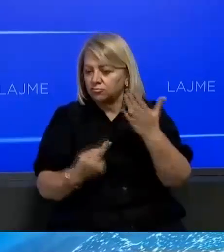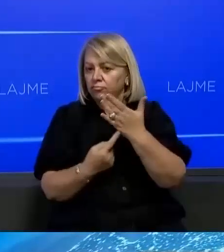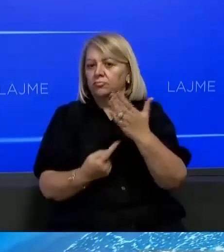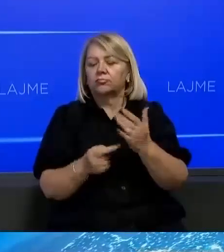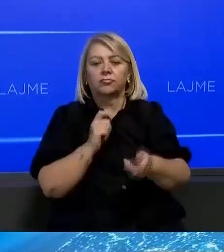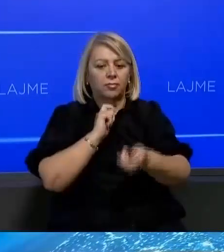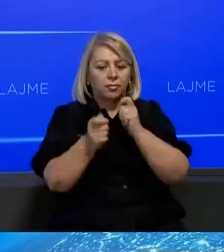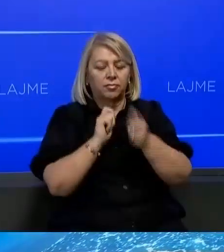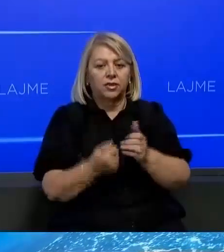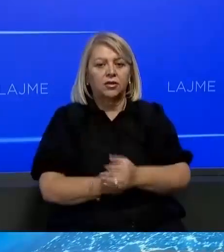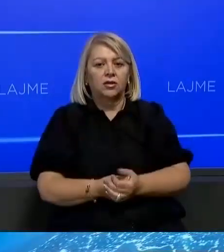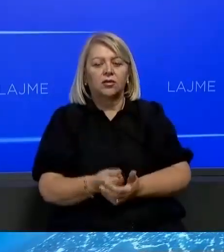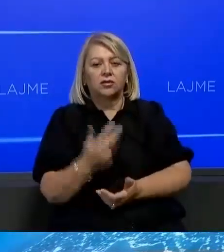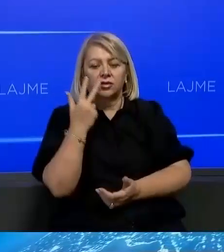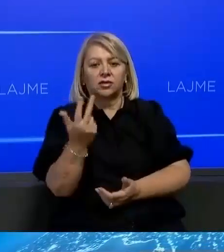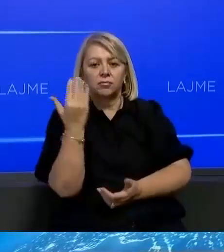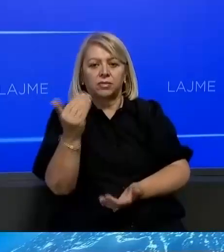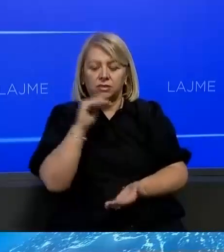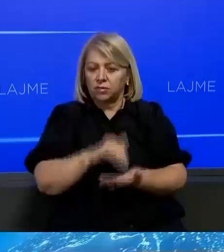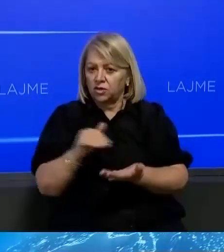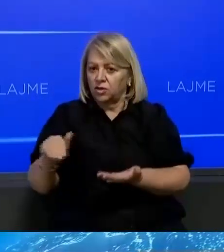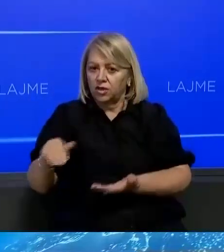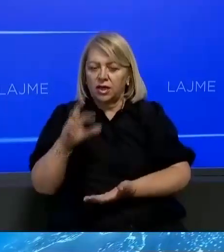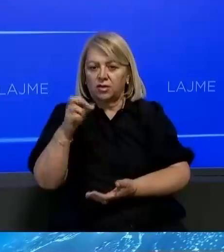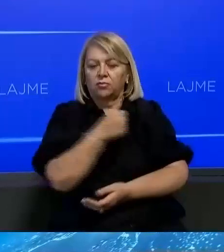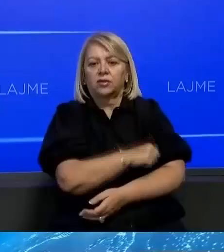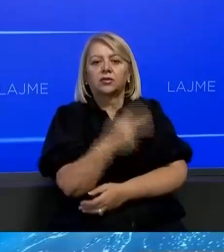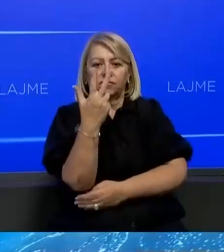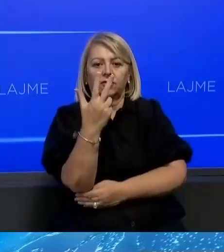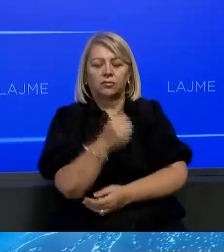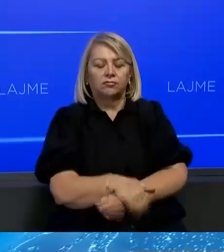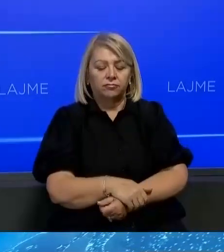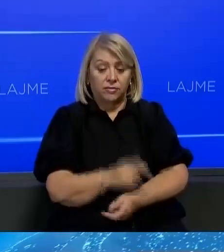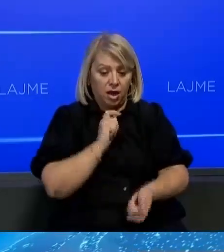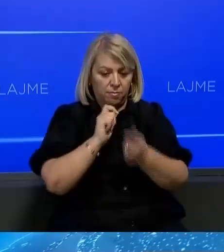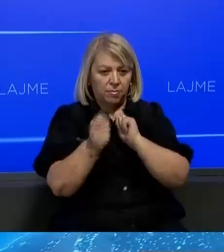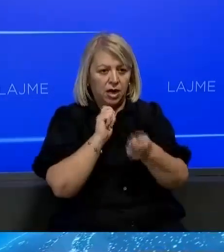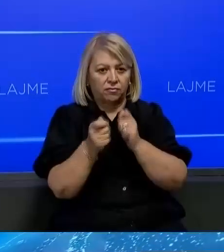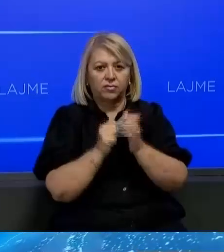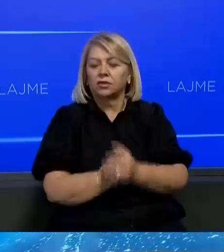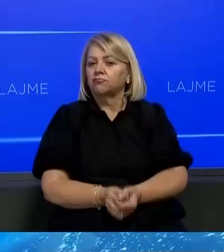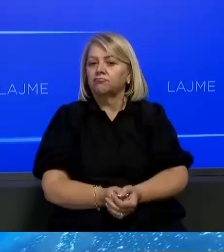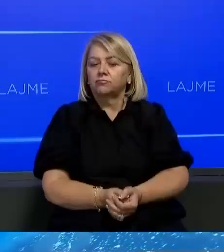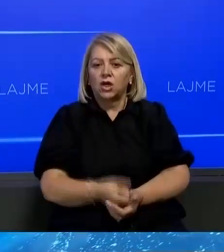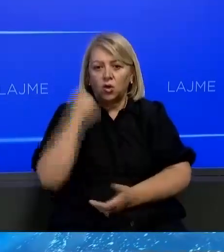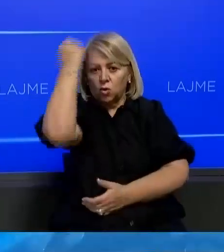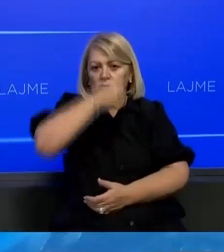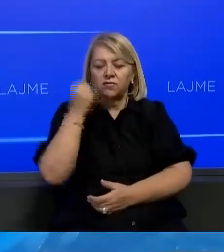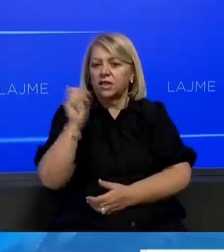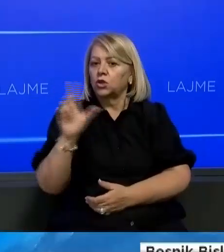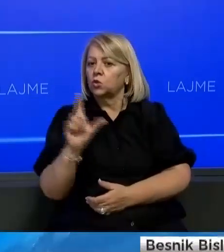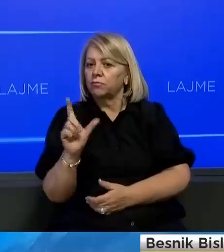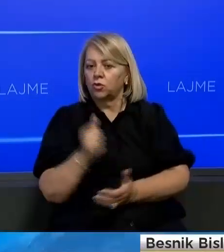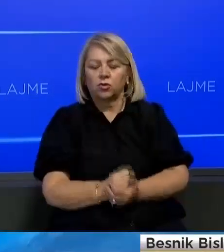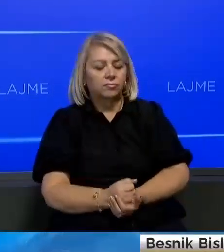këtë marveshje ka rrimë lirën për 35 milion eurës për tri vite. Me marveshje në dy polqe mes Kosovës dhe Luksemburgit,